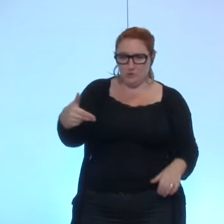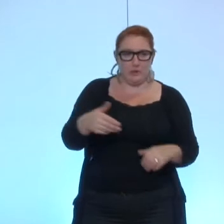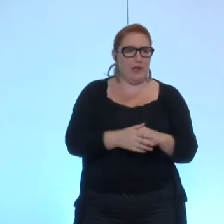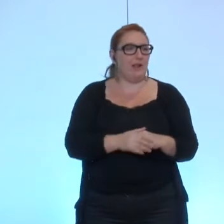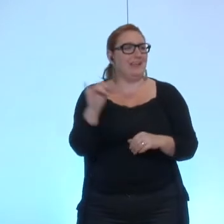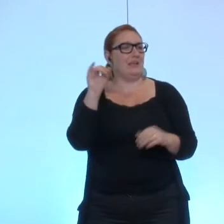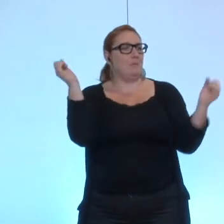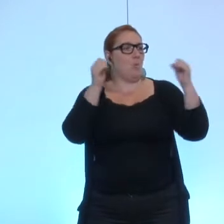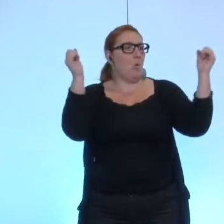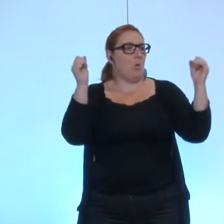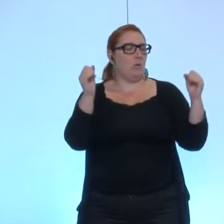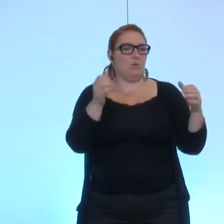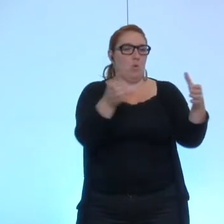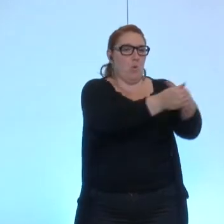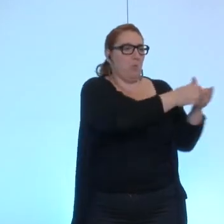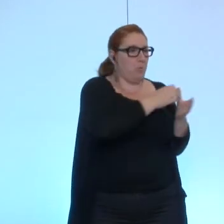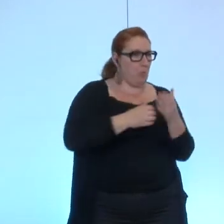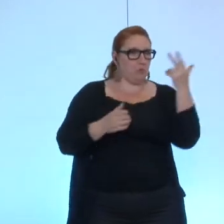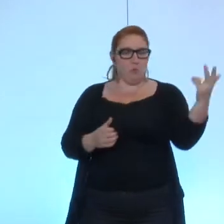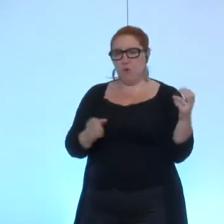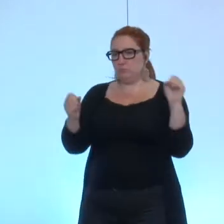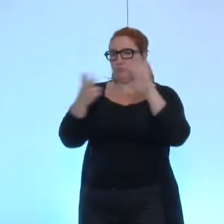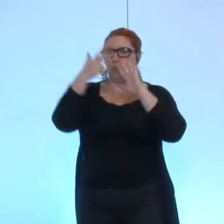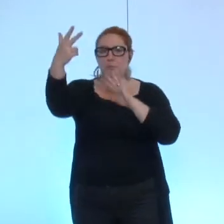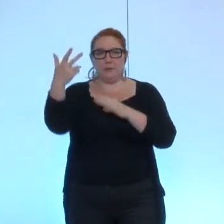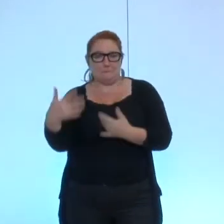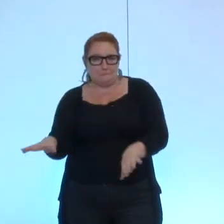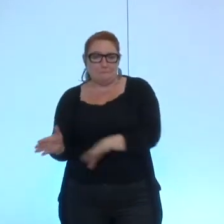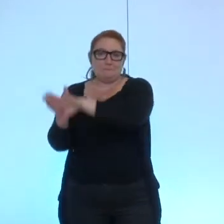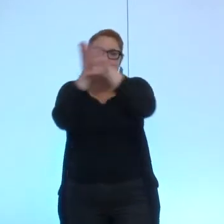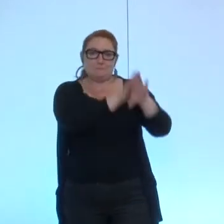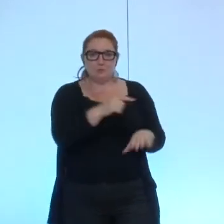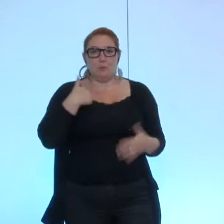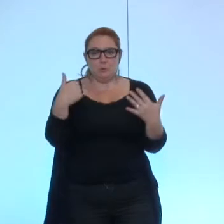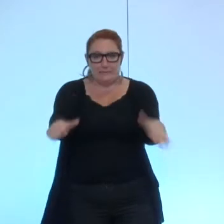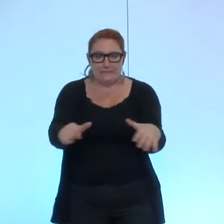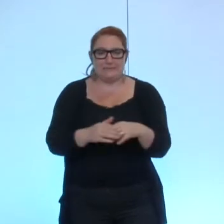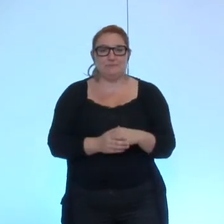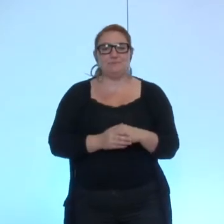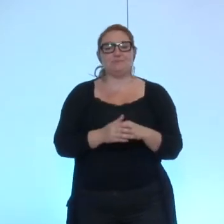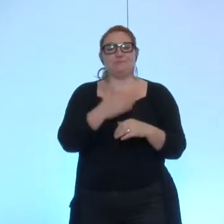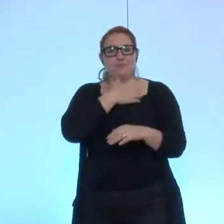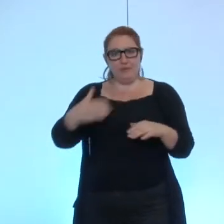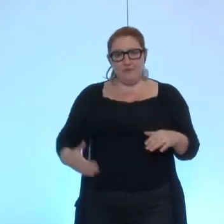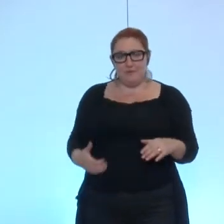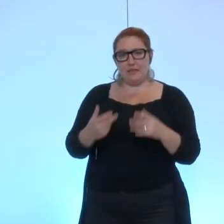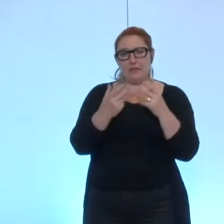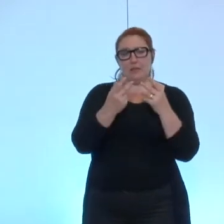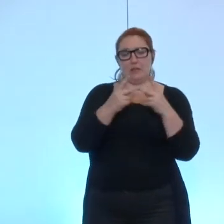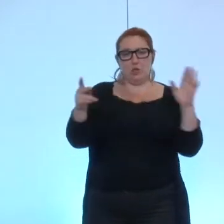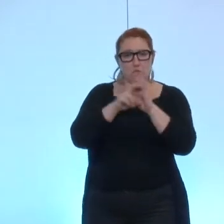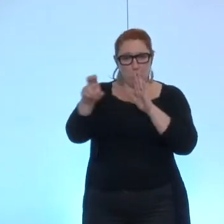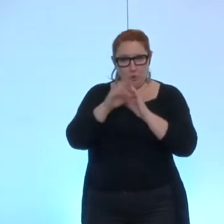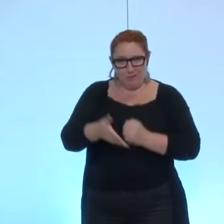qui est pour les 3 autres groupes cette délibération est adoptée délibération numéro 16 aide de la ville de Grenoble aux